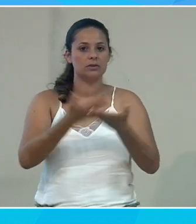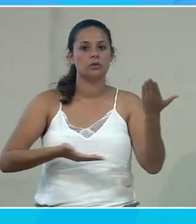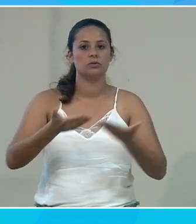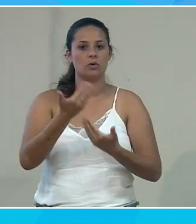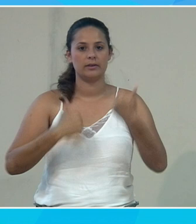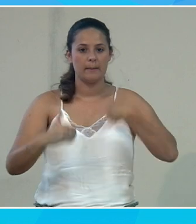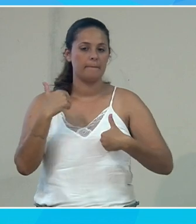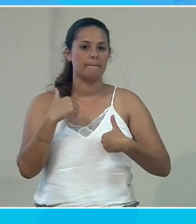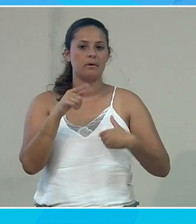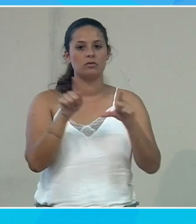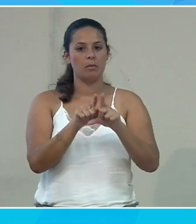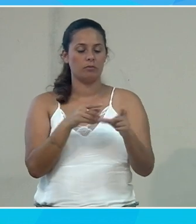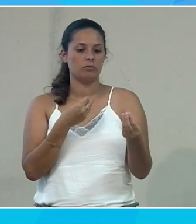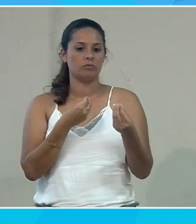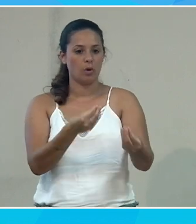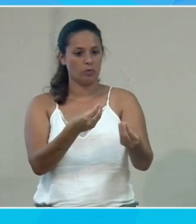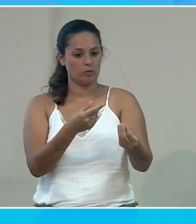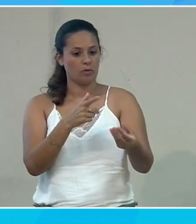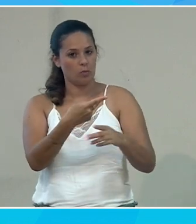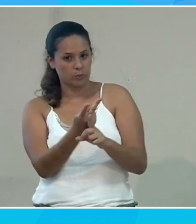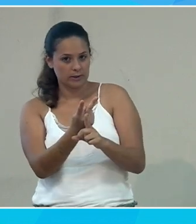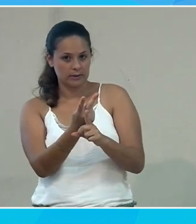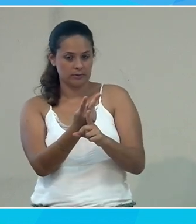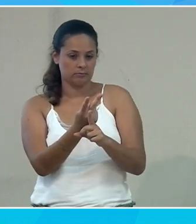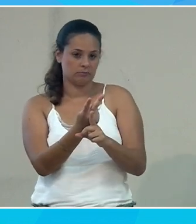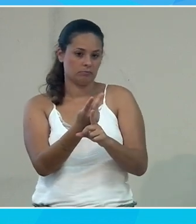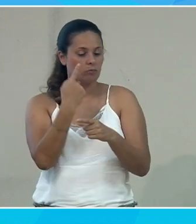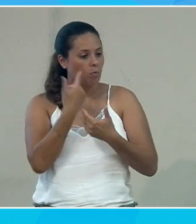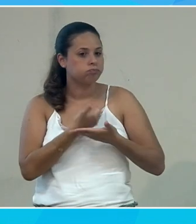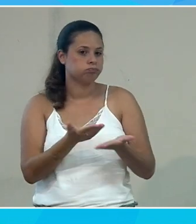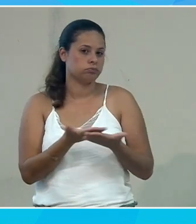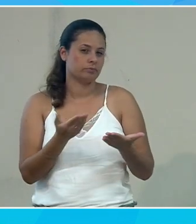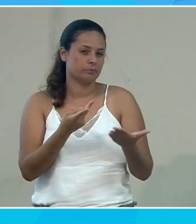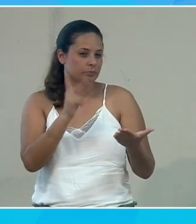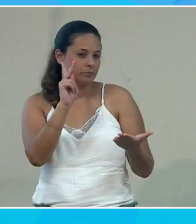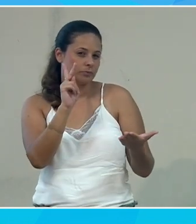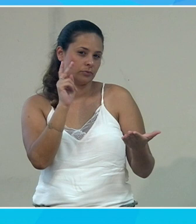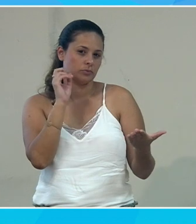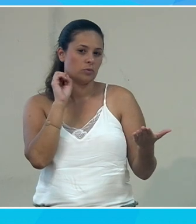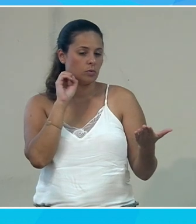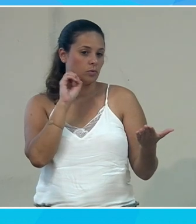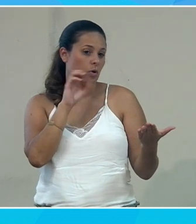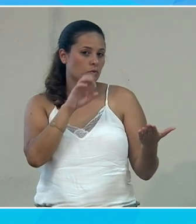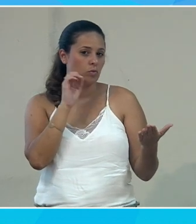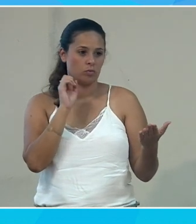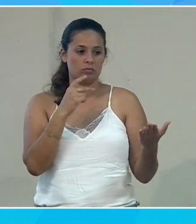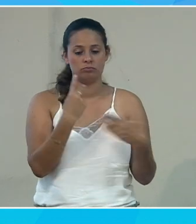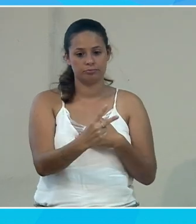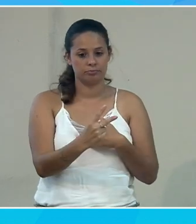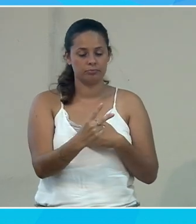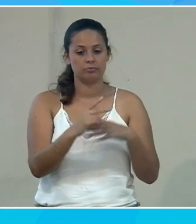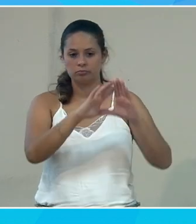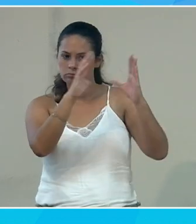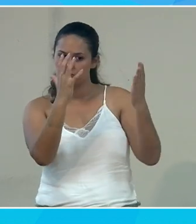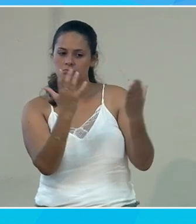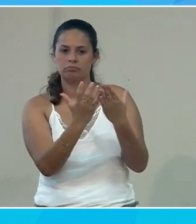handicap, on leur met à disposition des outils, donc on leur simplifie le quotidien, et puis qu'on s'assure que finalement, l'ensemble